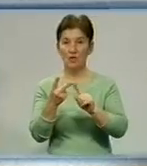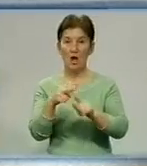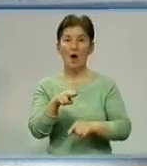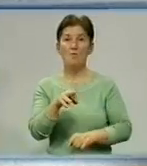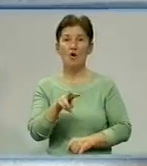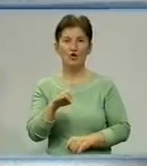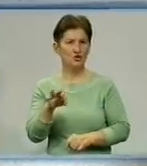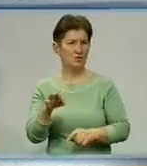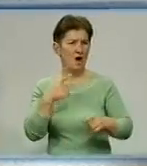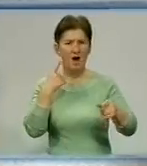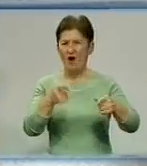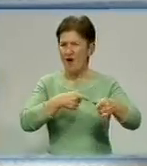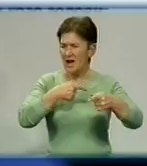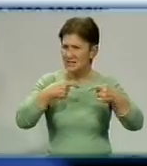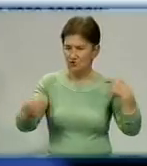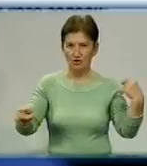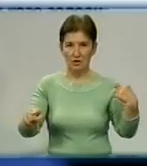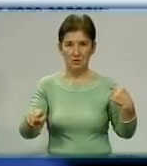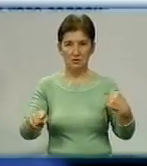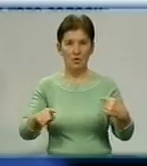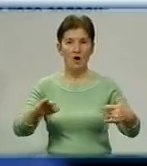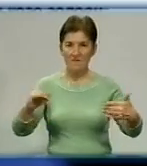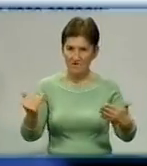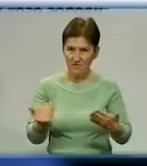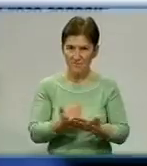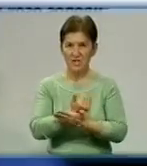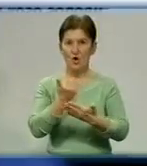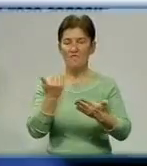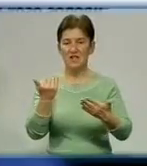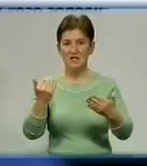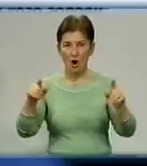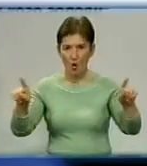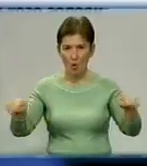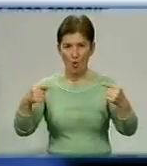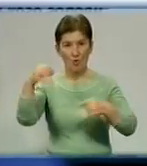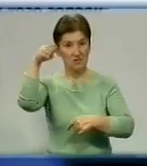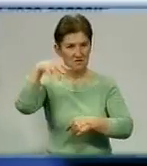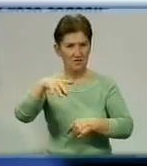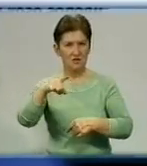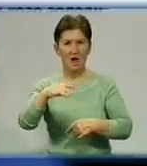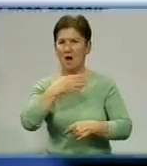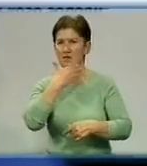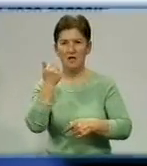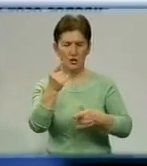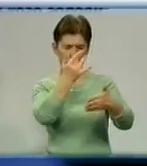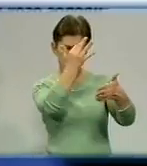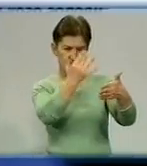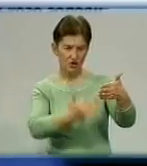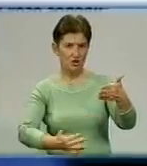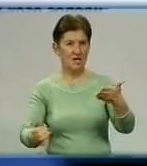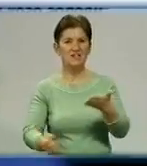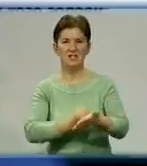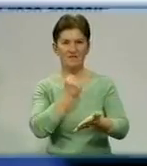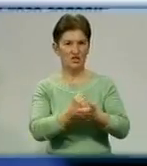відповідь кардинально відрізнялась від попередньої. Відновлення освітлення за вказаною адресою не входить до затвердженого переліку. Заступник